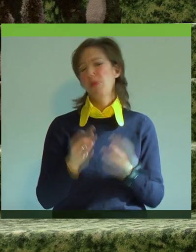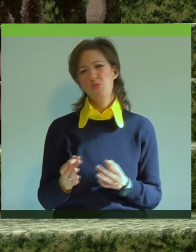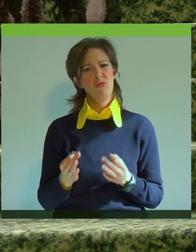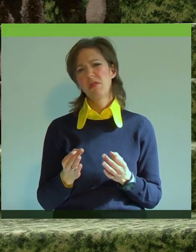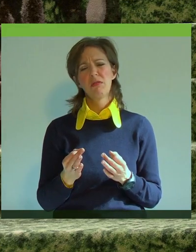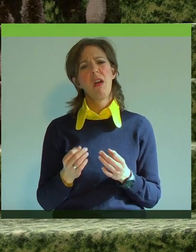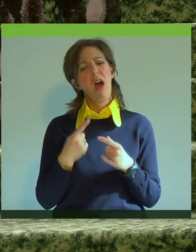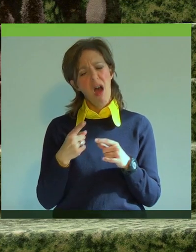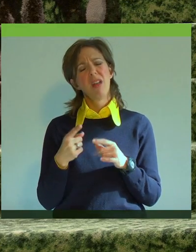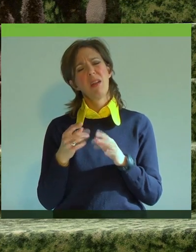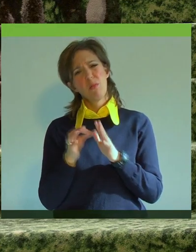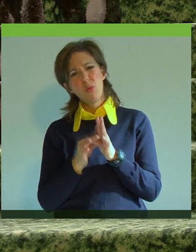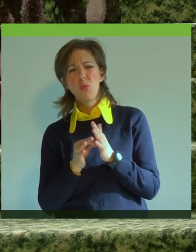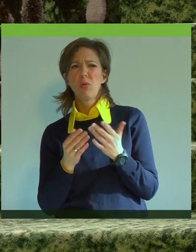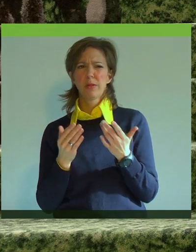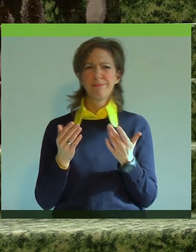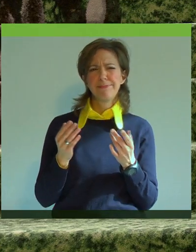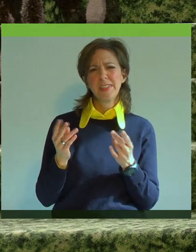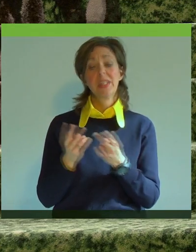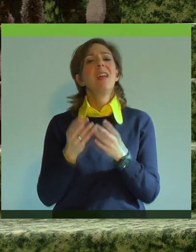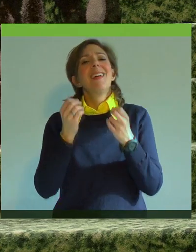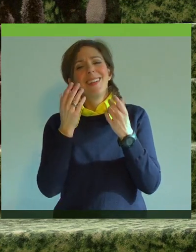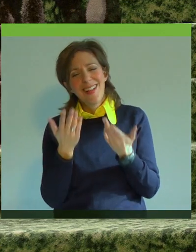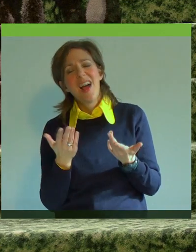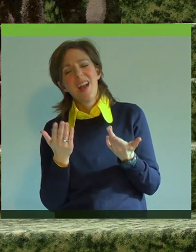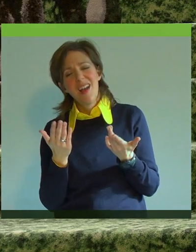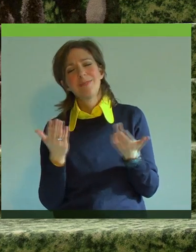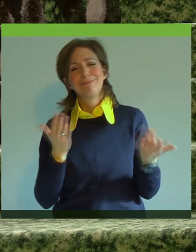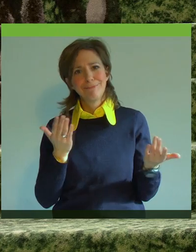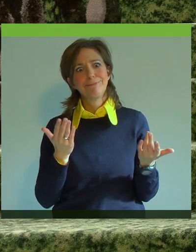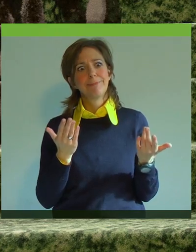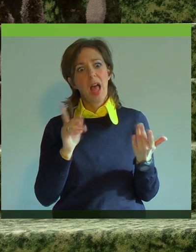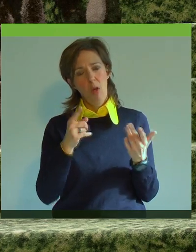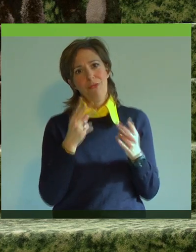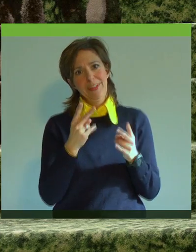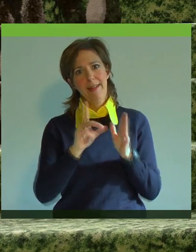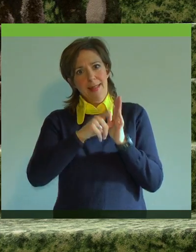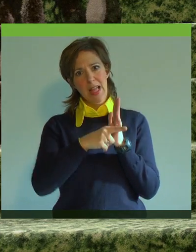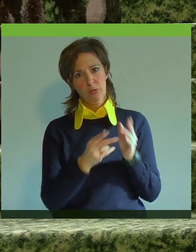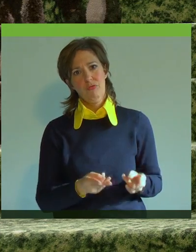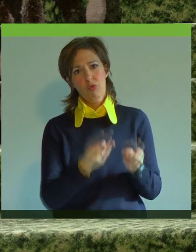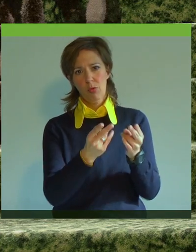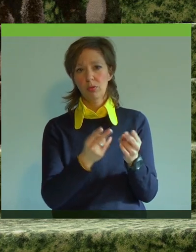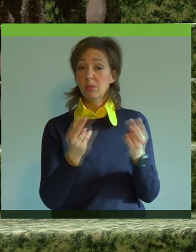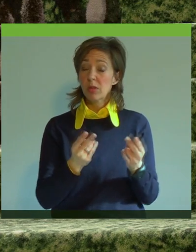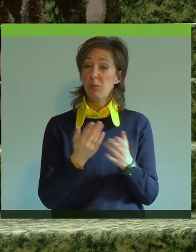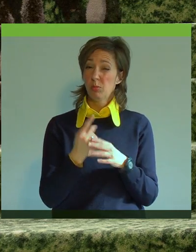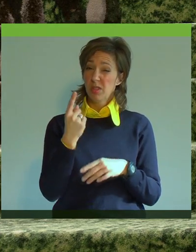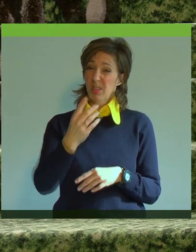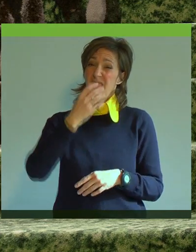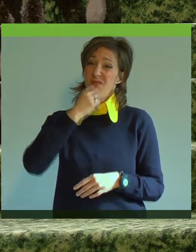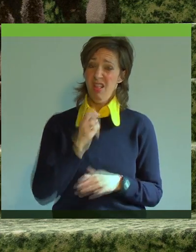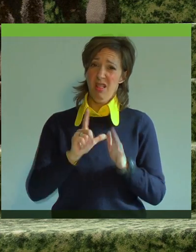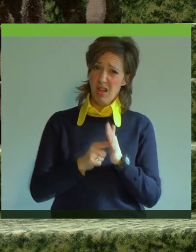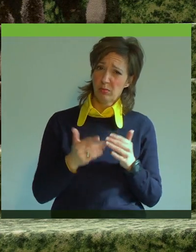muss, da sind andere Kriterien sogar. Also natürlich kommt es auch, es ist auch eine Leistungsförderung, ganz klar. Aber ich glaube, wenn man